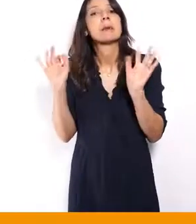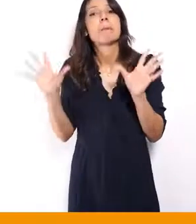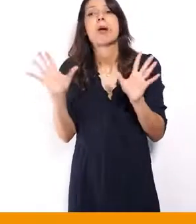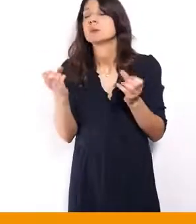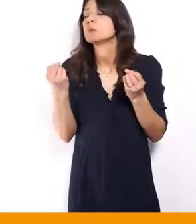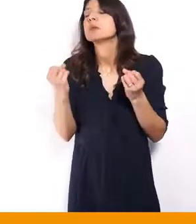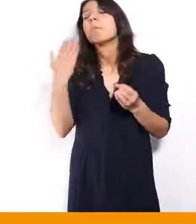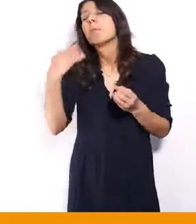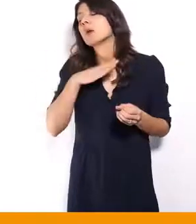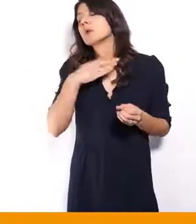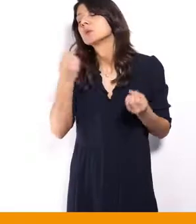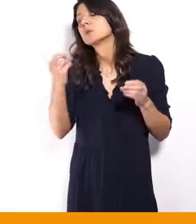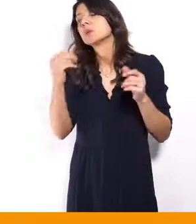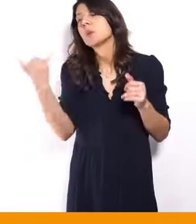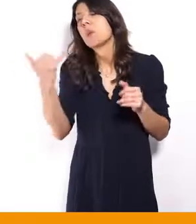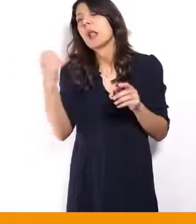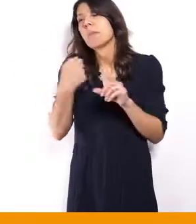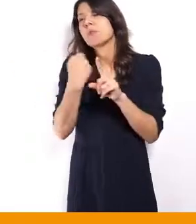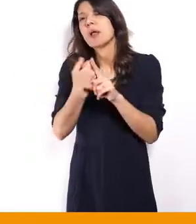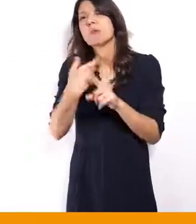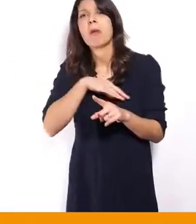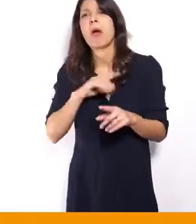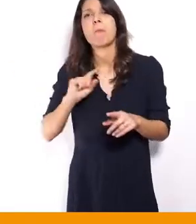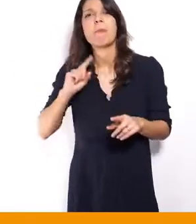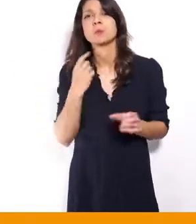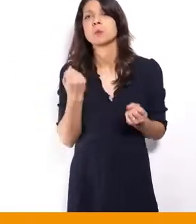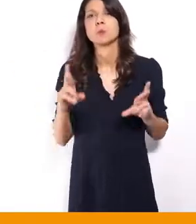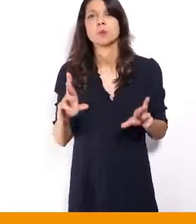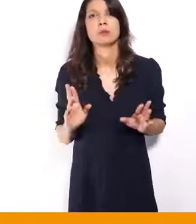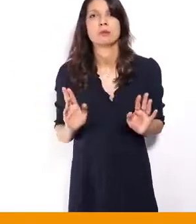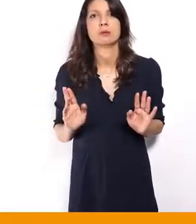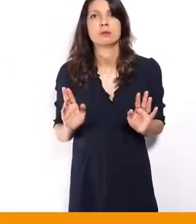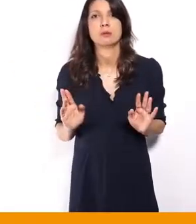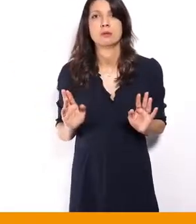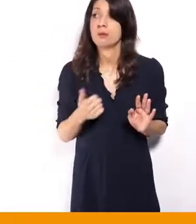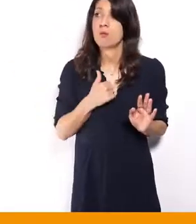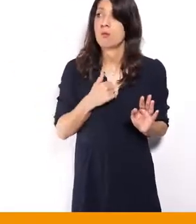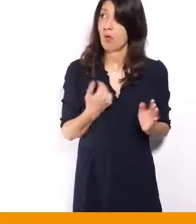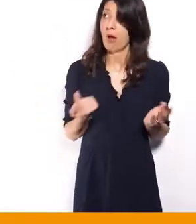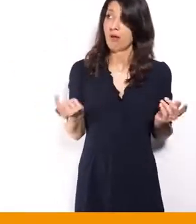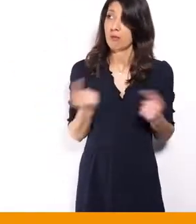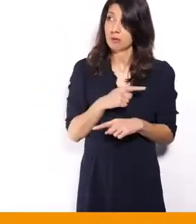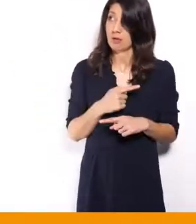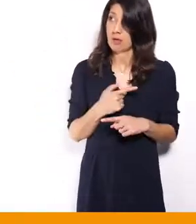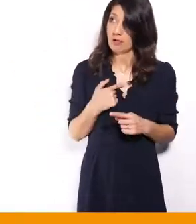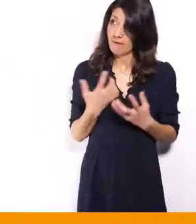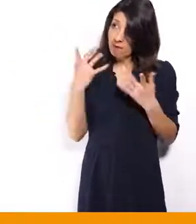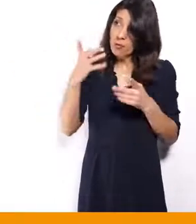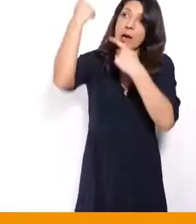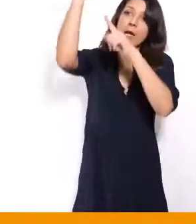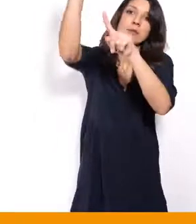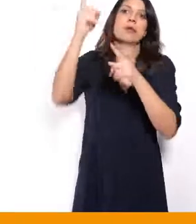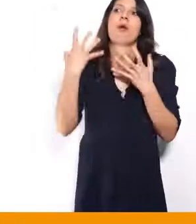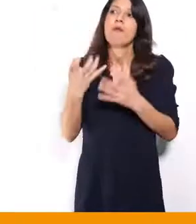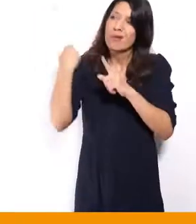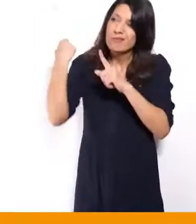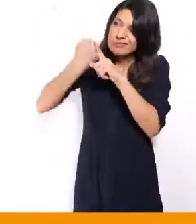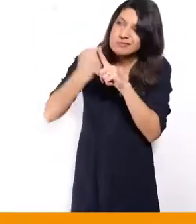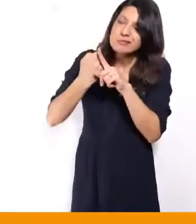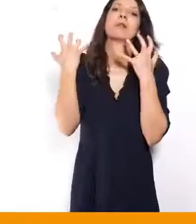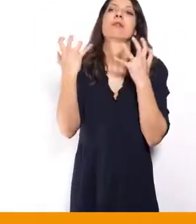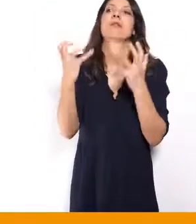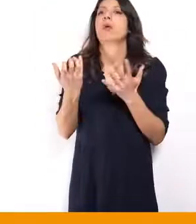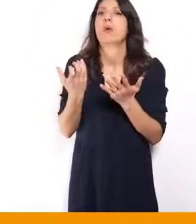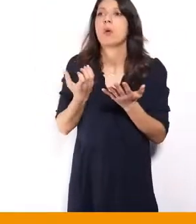Alors, moi, je suis pour aller à la bagarre, je suis pour revendiquer, je suis pour…